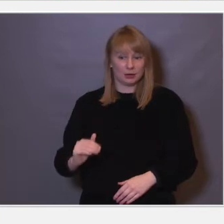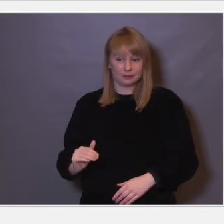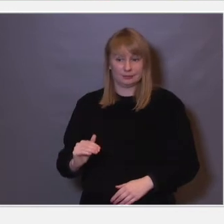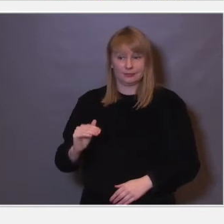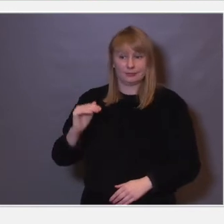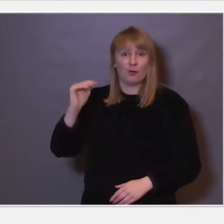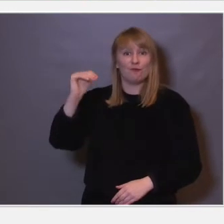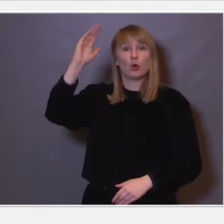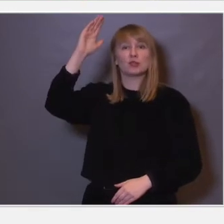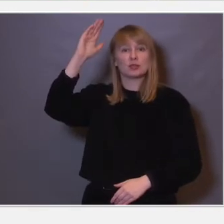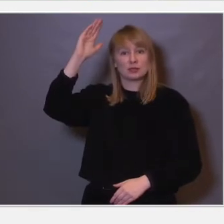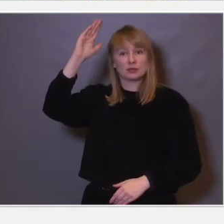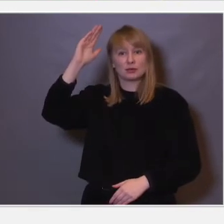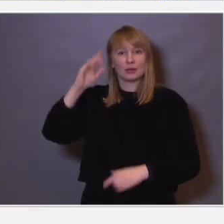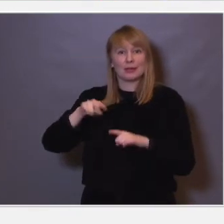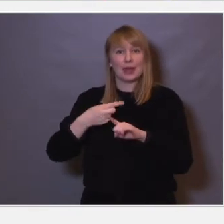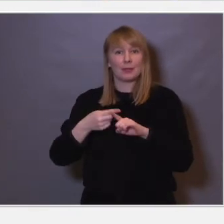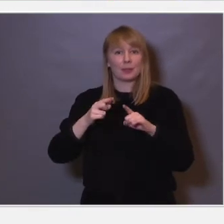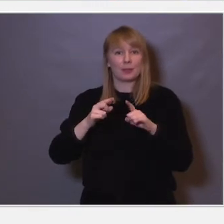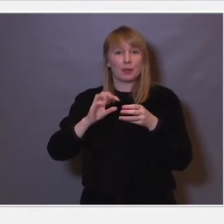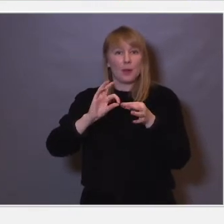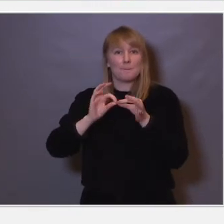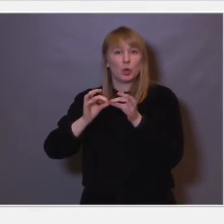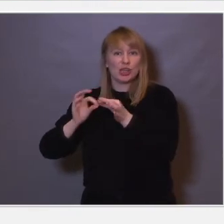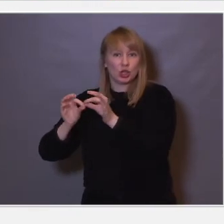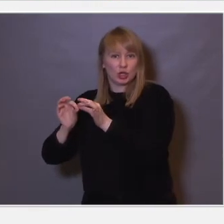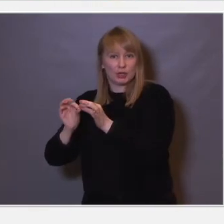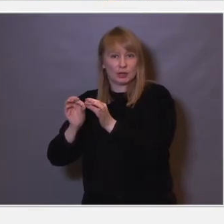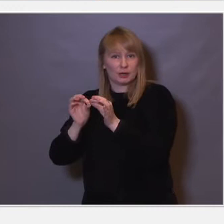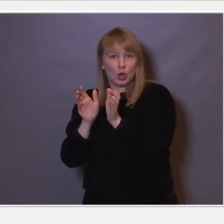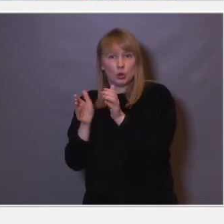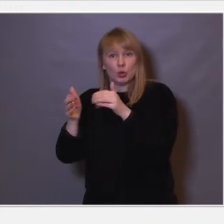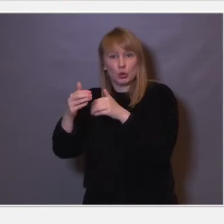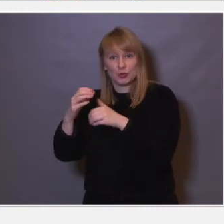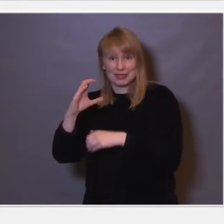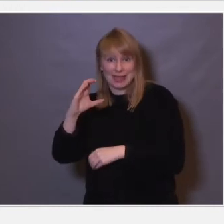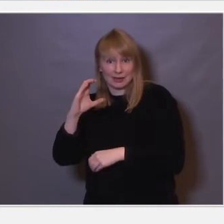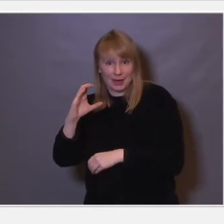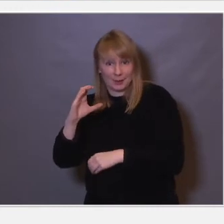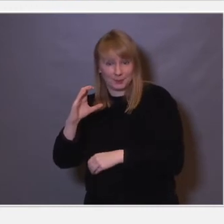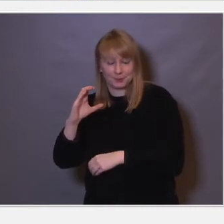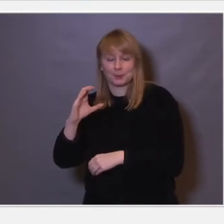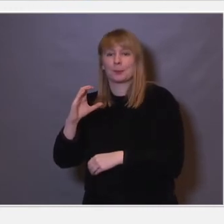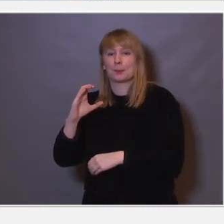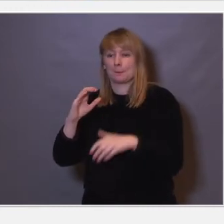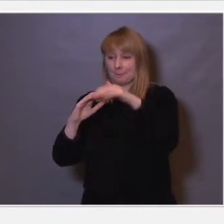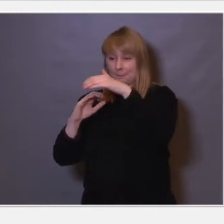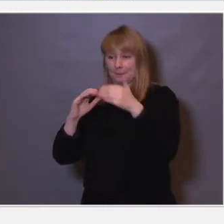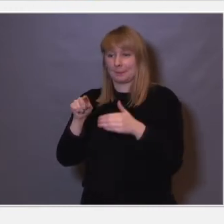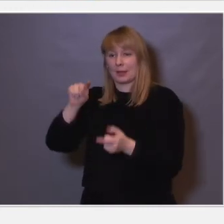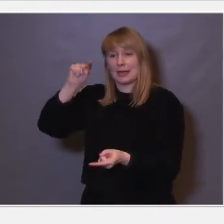voksen, så kommer det inn noen sånne molekyler som legger seg rundt hjernecellene. Og vi har vist at dette her er det som da